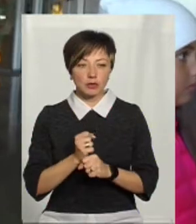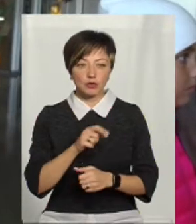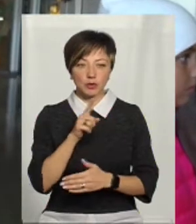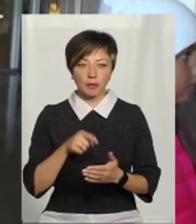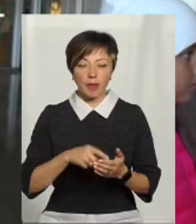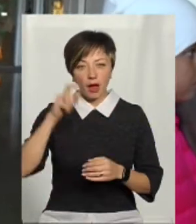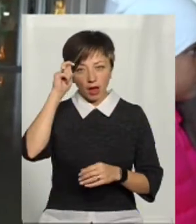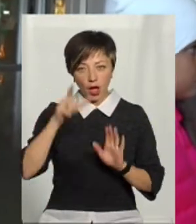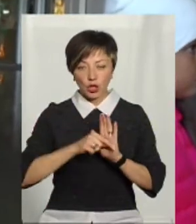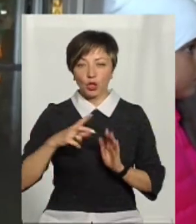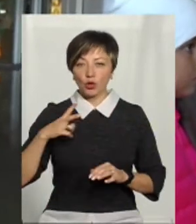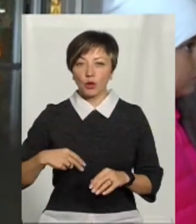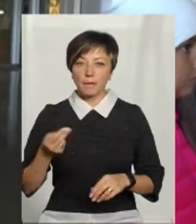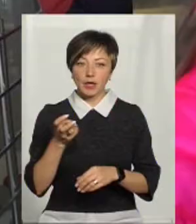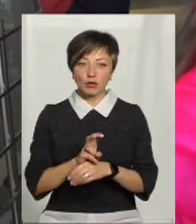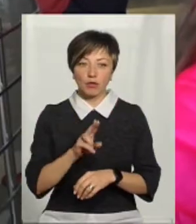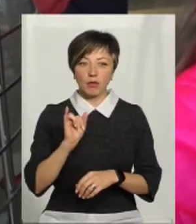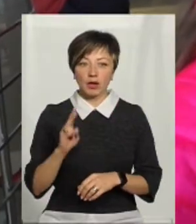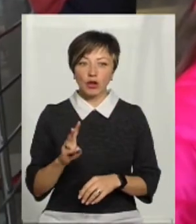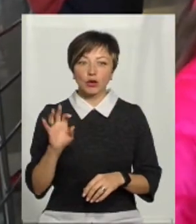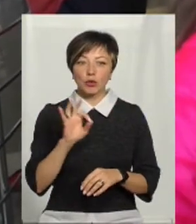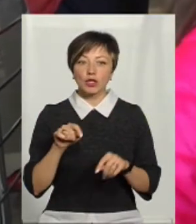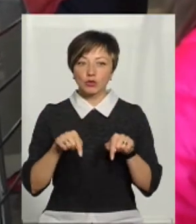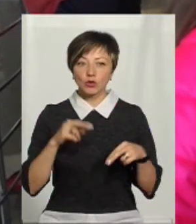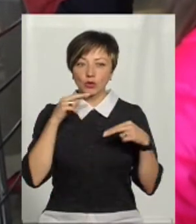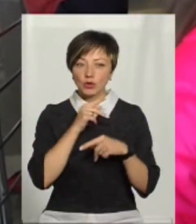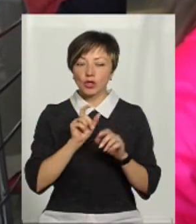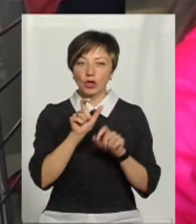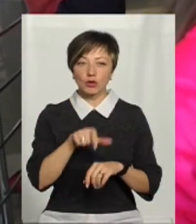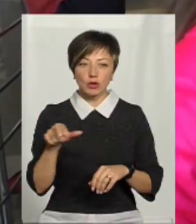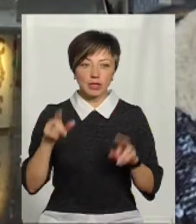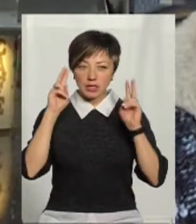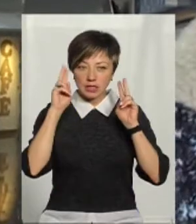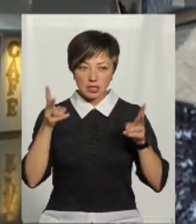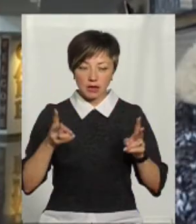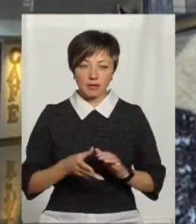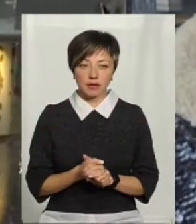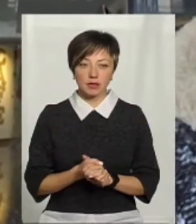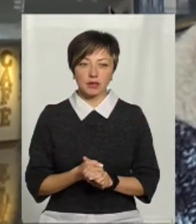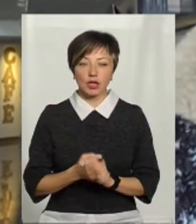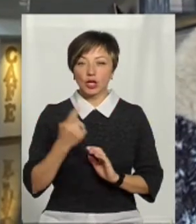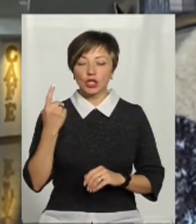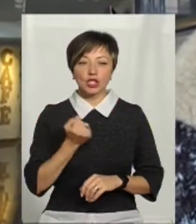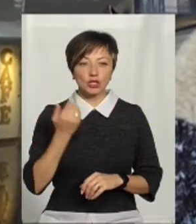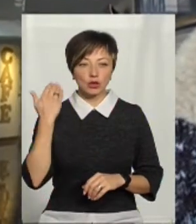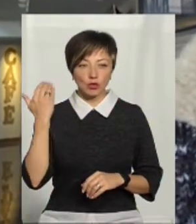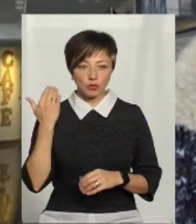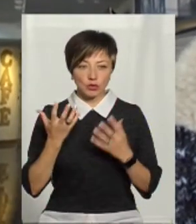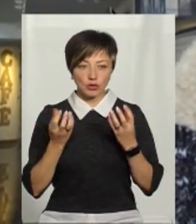Вадим Вітряк з дочкою прийшов до аквапарку. Каже, про те, що тут утруїлись відвідувачі, не знав. Ще тиждень тому назад